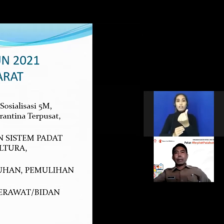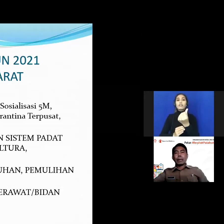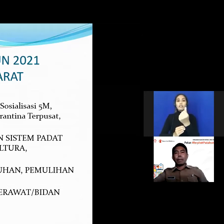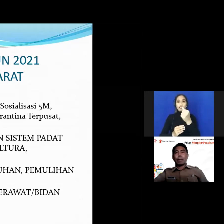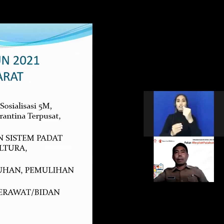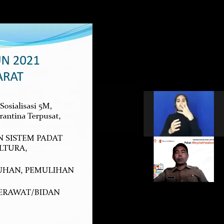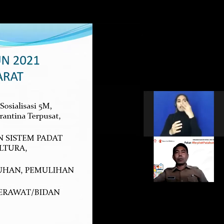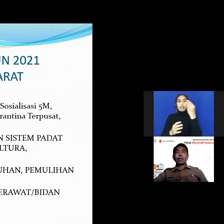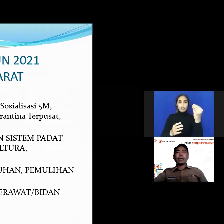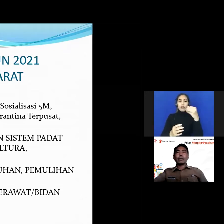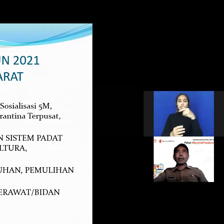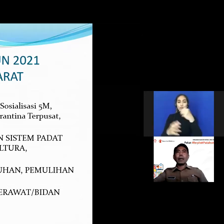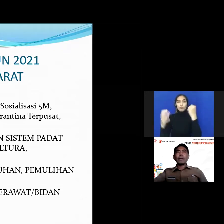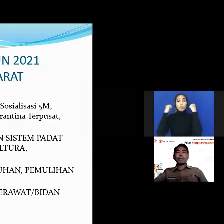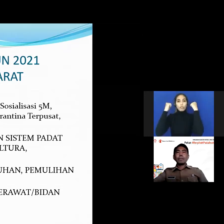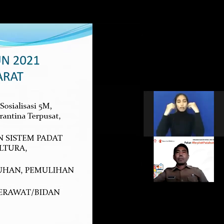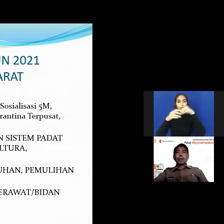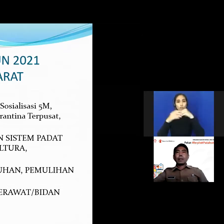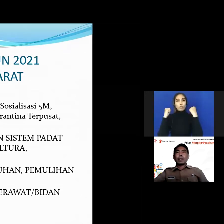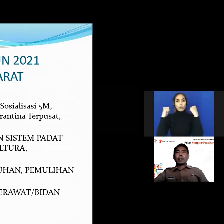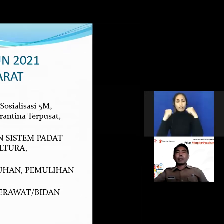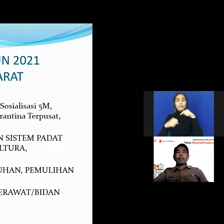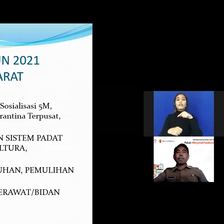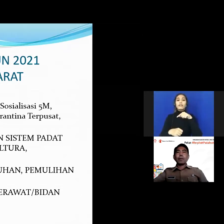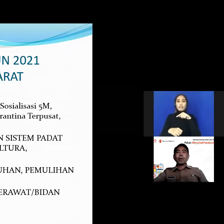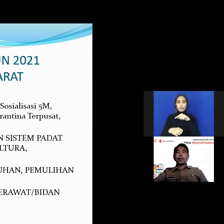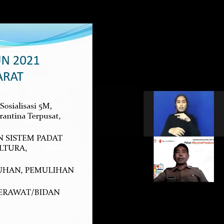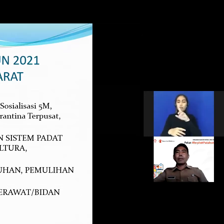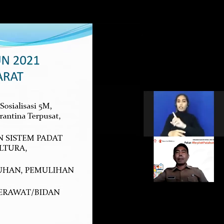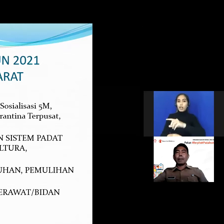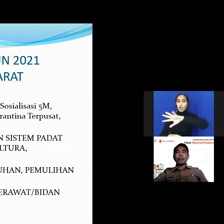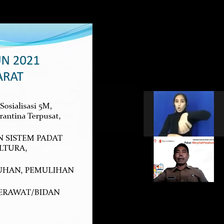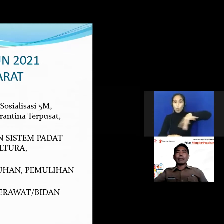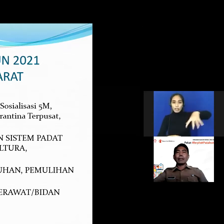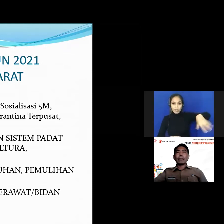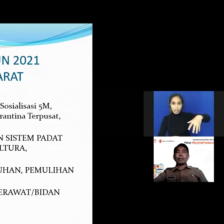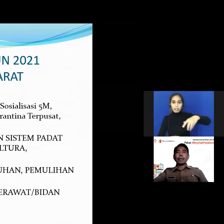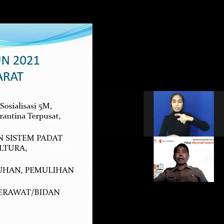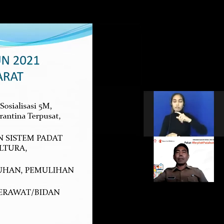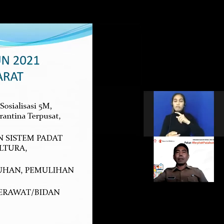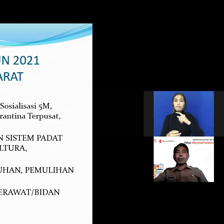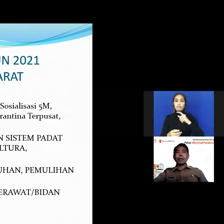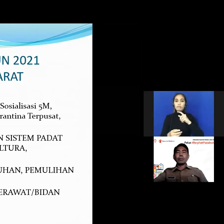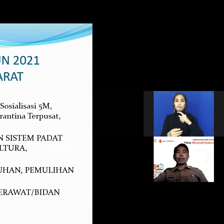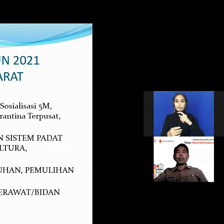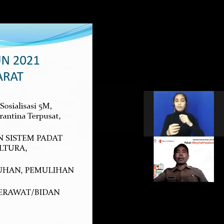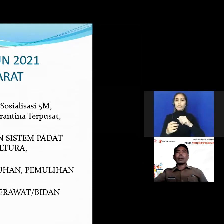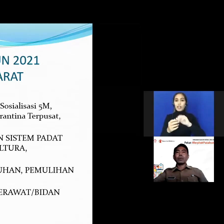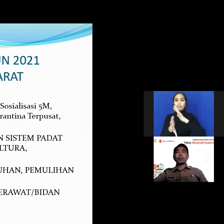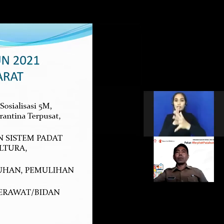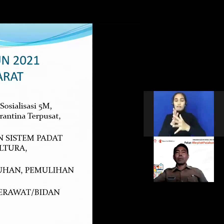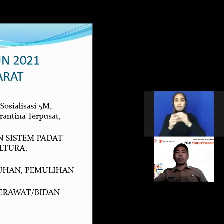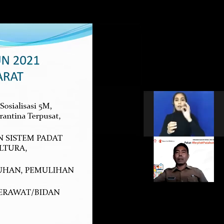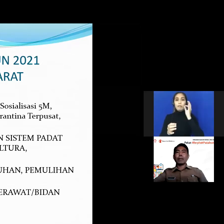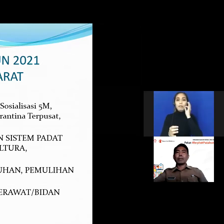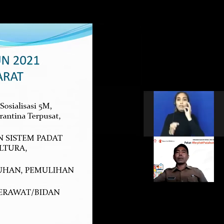dari penguatan jaring pengaman sosial dimana setiap keluarga penerima manfaat diberikan bantuan sebesar 300